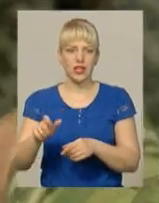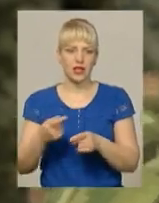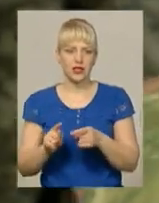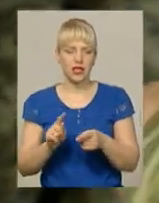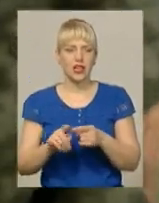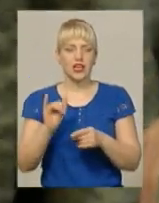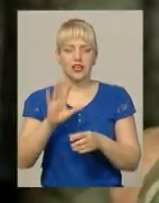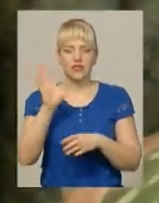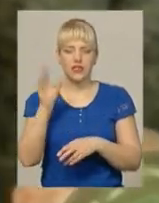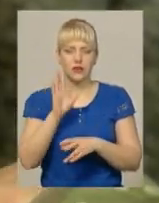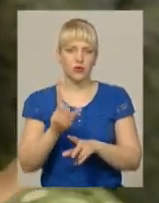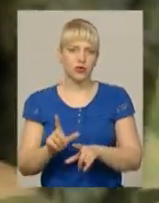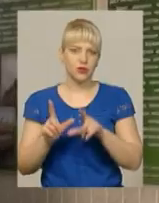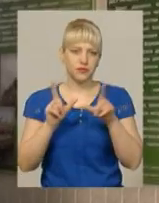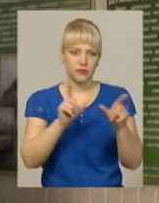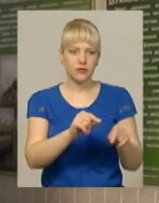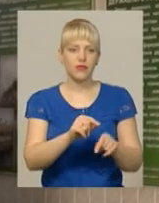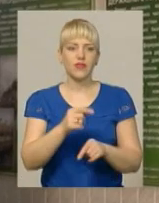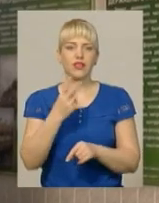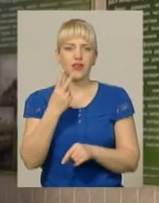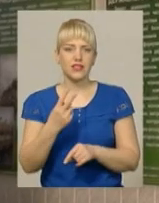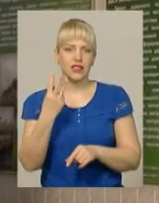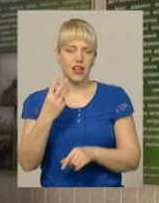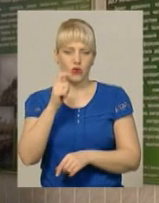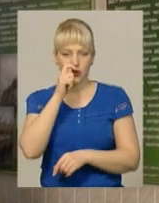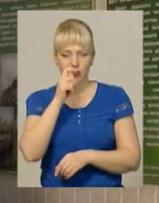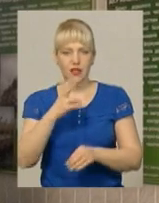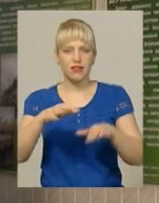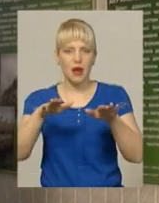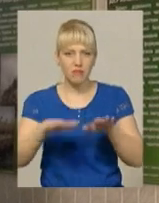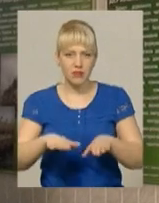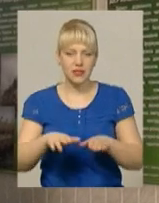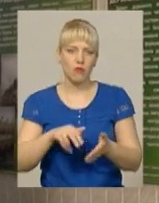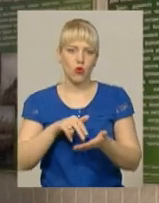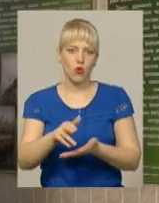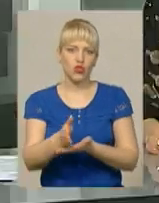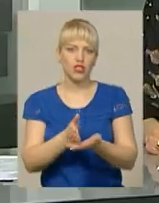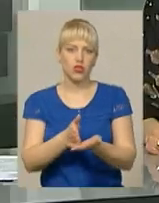квітня вирушать до місць проходження служби. Світлана Поробок, Іван Мовчан, Новини, Поділля, Центр.